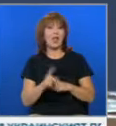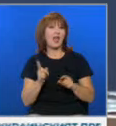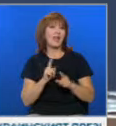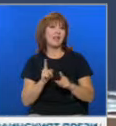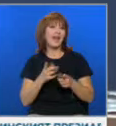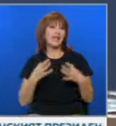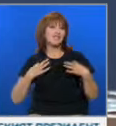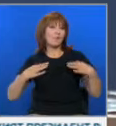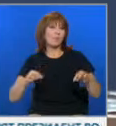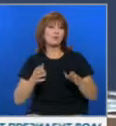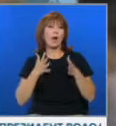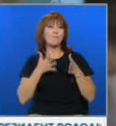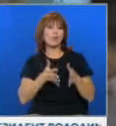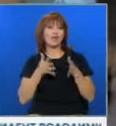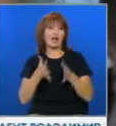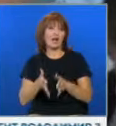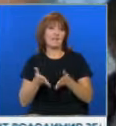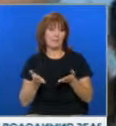демокрацията, а подигравка с нея.